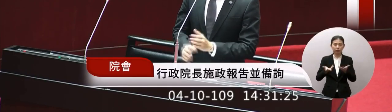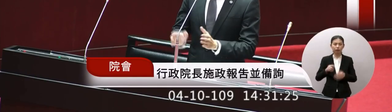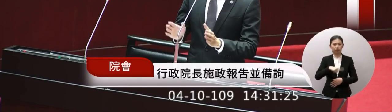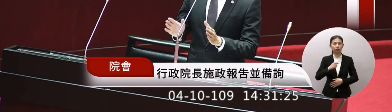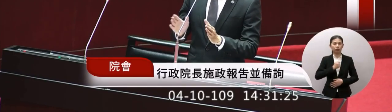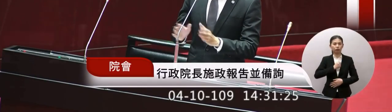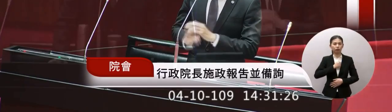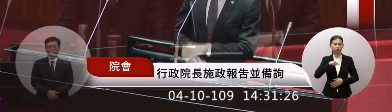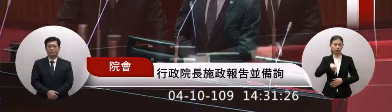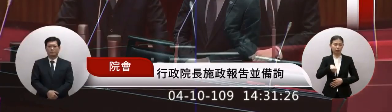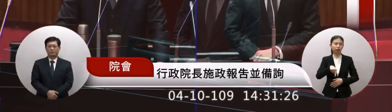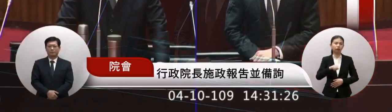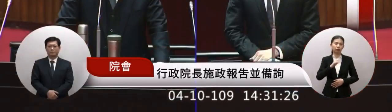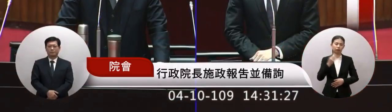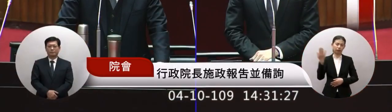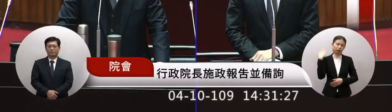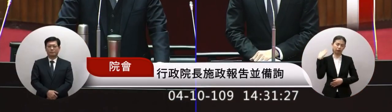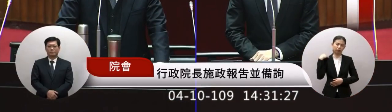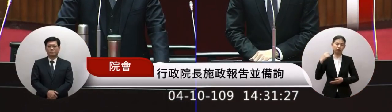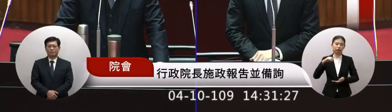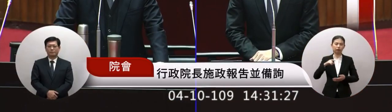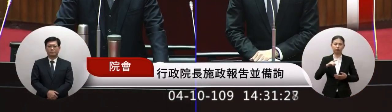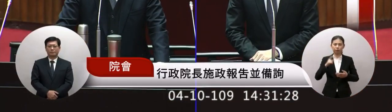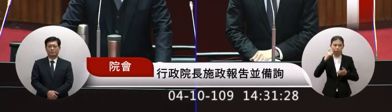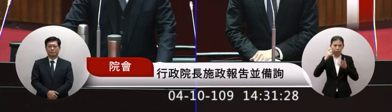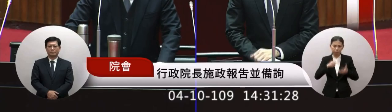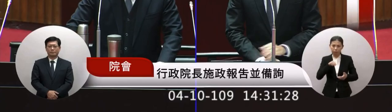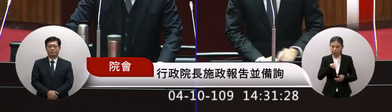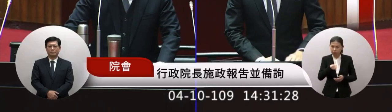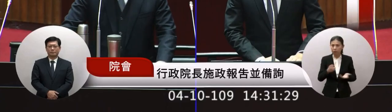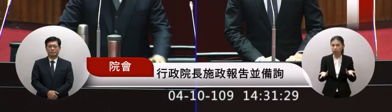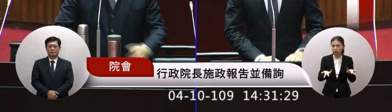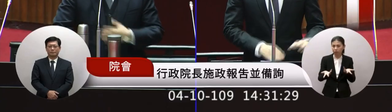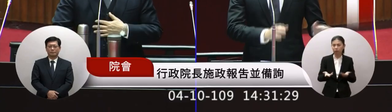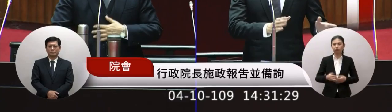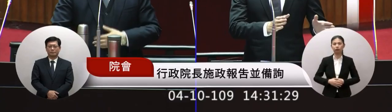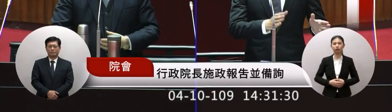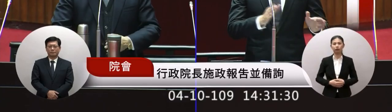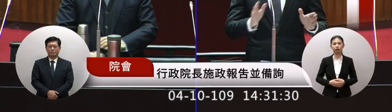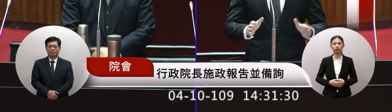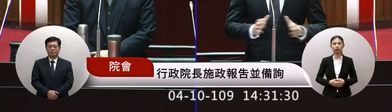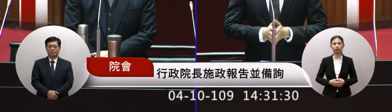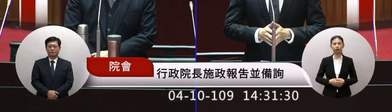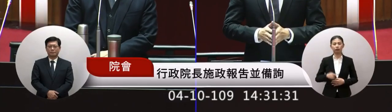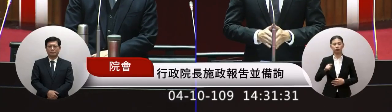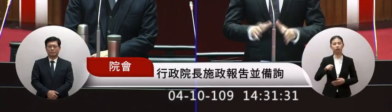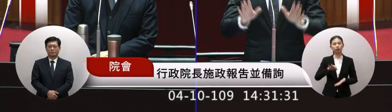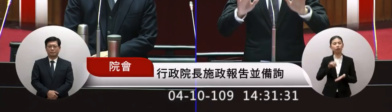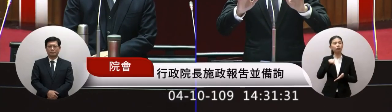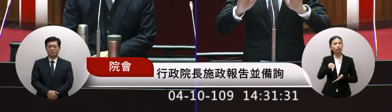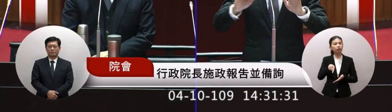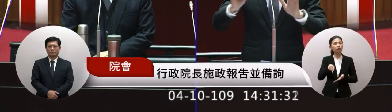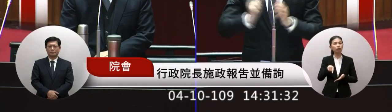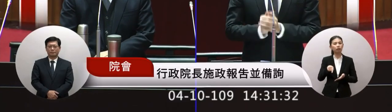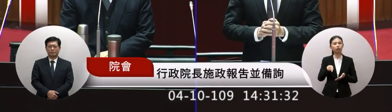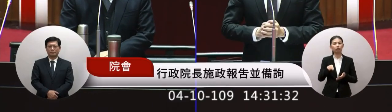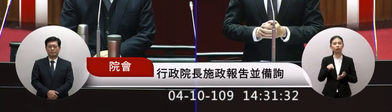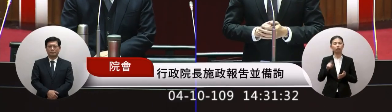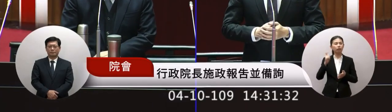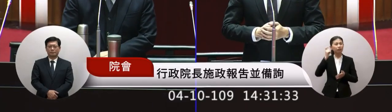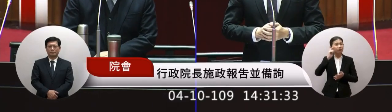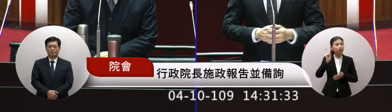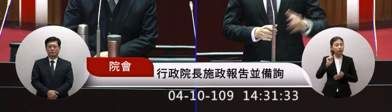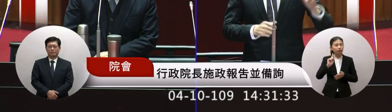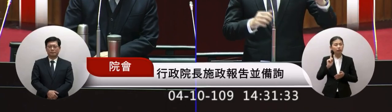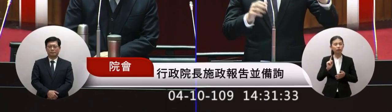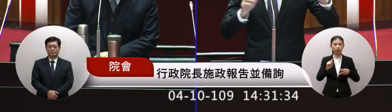也知道國家政策化其實是我一直很關心的議題其實在說起來他大概有兩個斬處